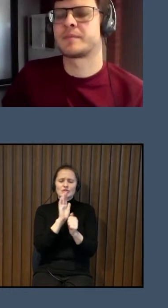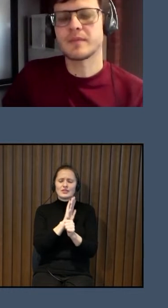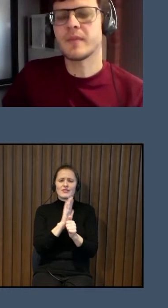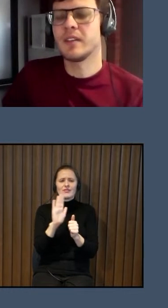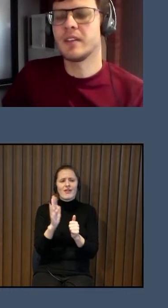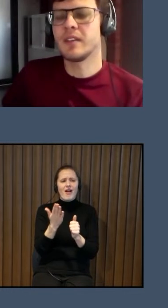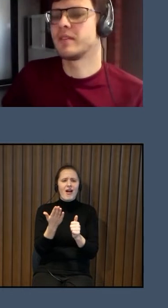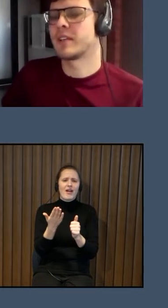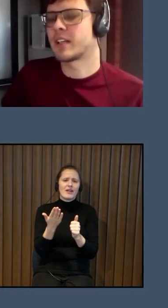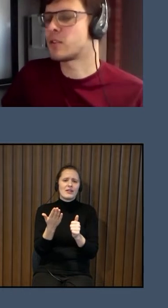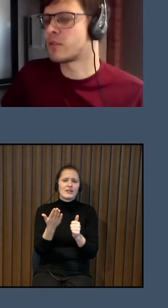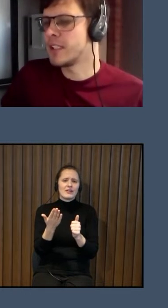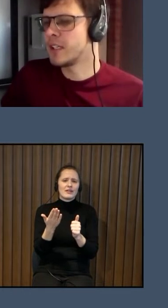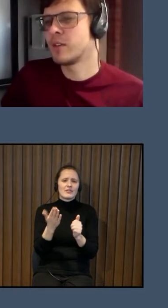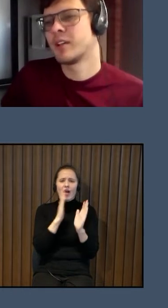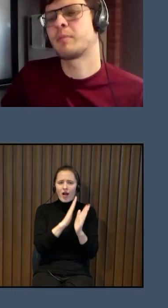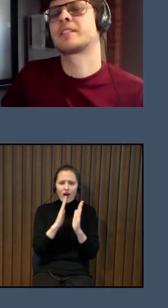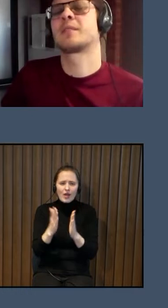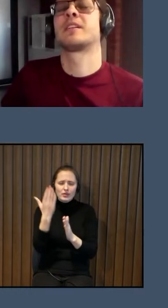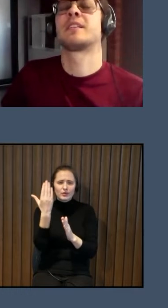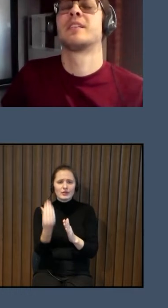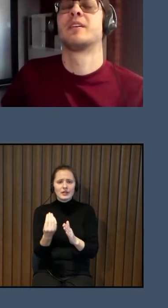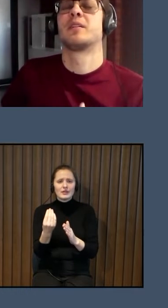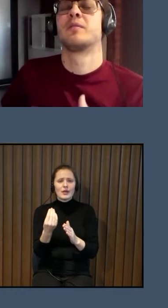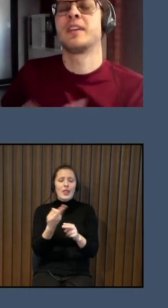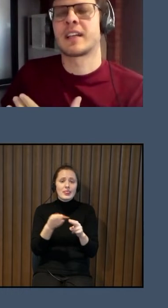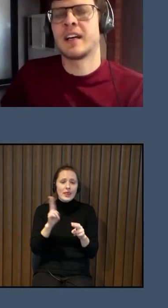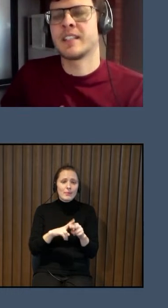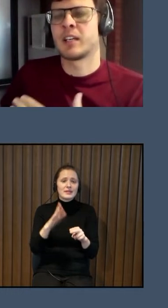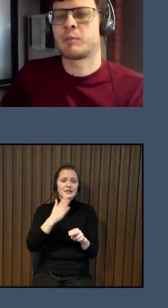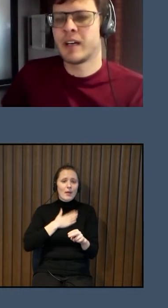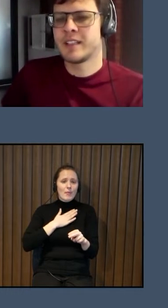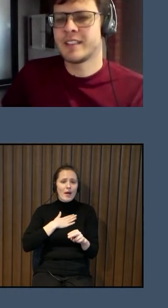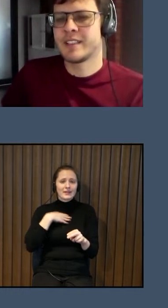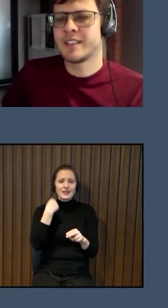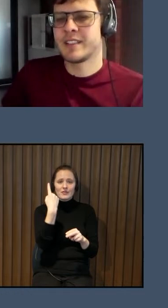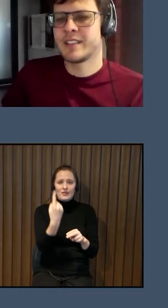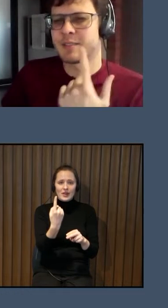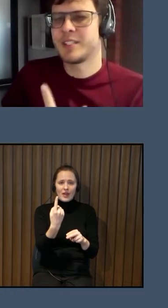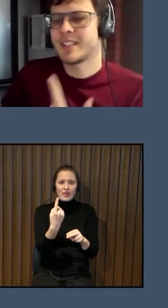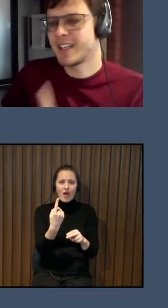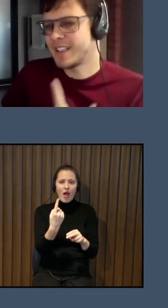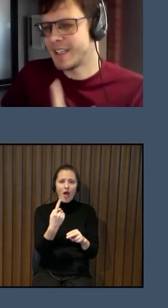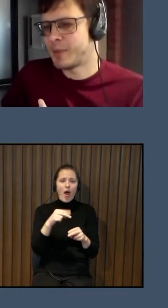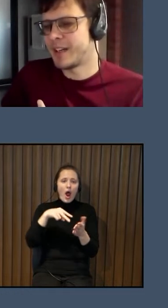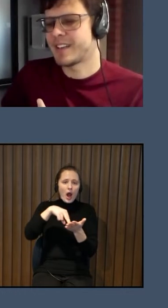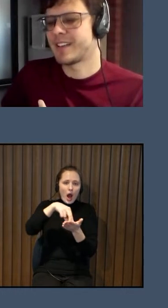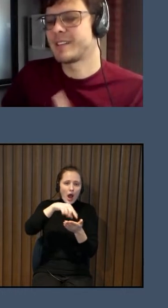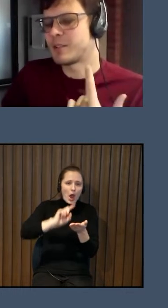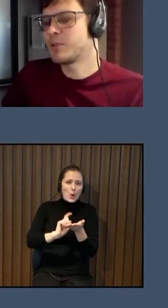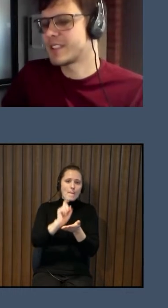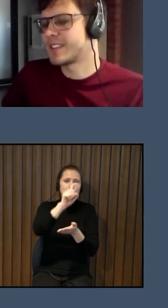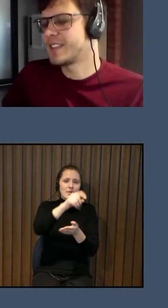vai katru dienu. Tāpēc, ka man ir viena gājēju pārēja, iedomājoties viena gājēju